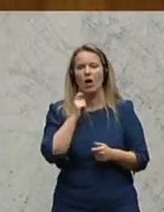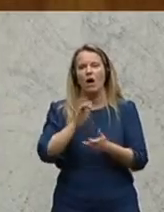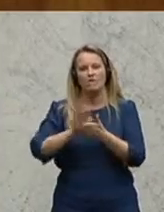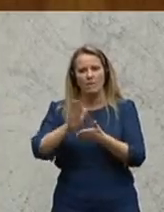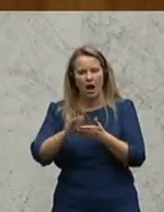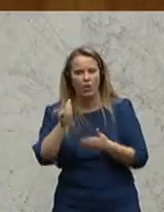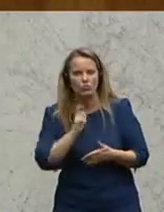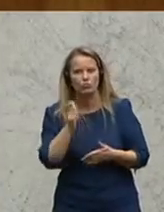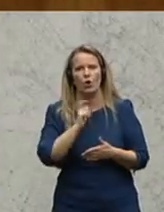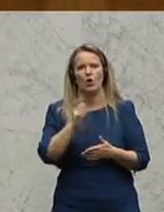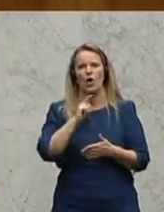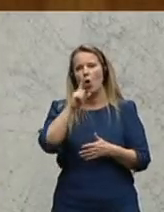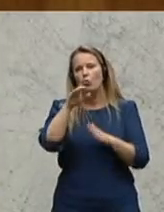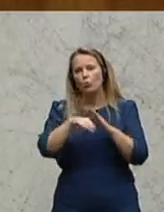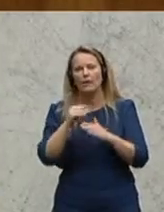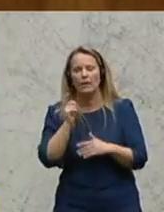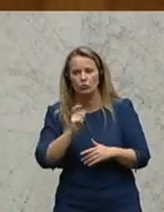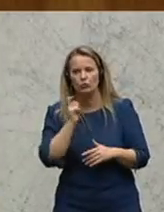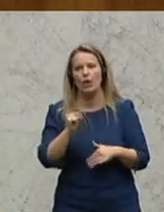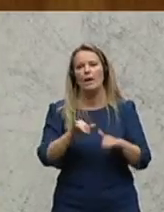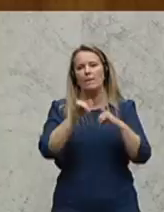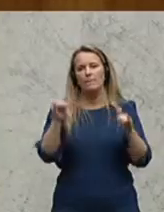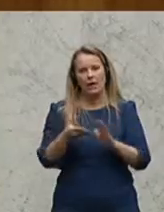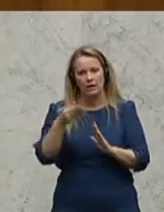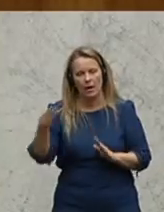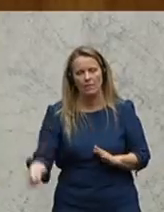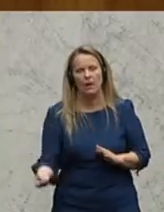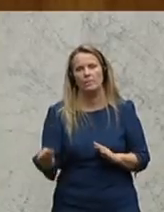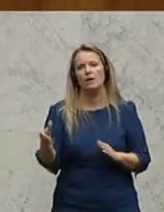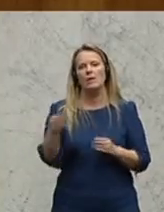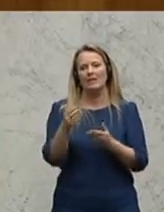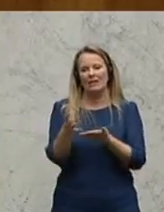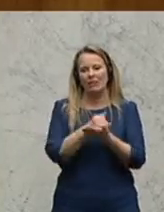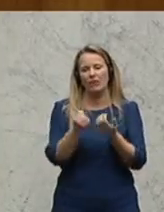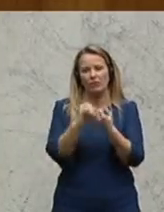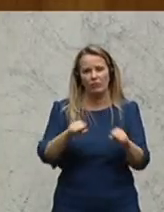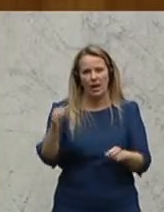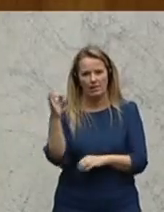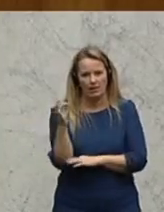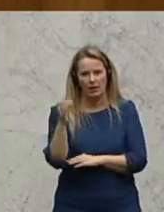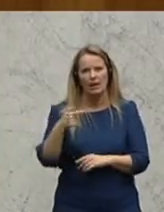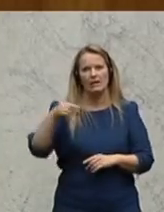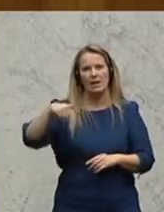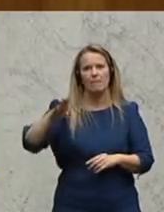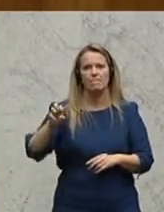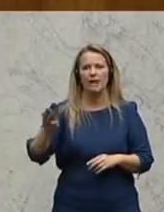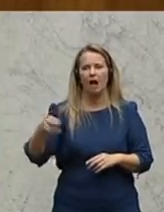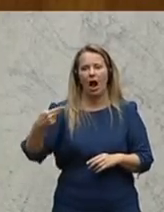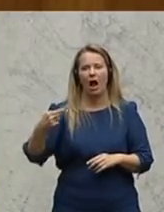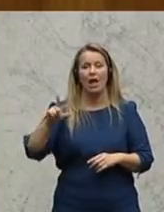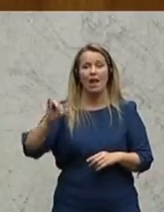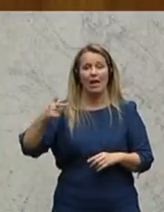Verbrauchsteuer, mit den Unternehmenssteuern, mit der Bankenabgabe, mit dem Gewinnfreibetrag, mit der GmbH Light,